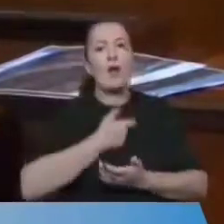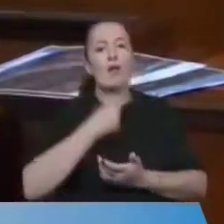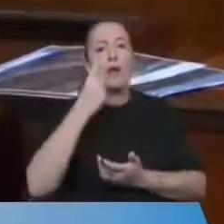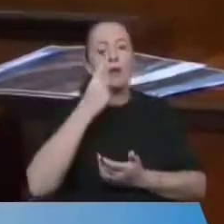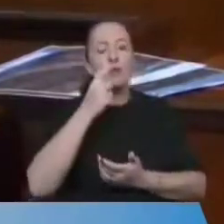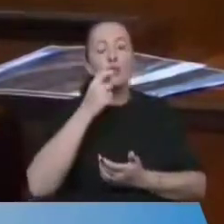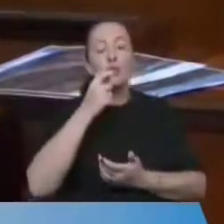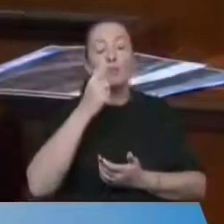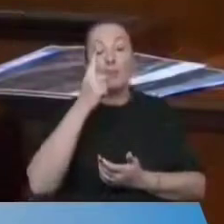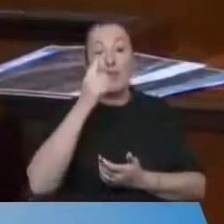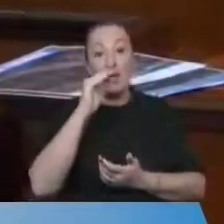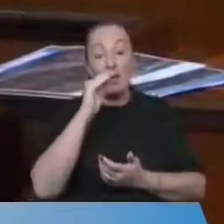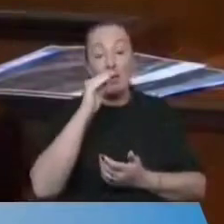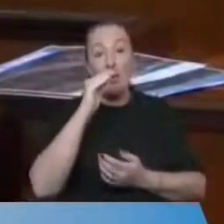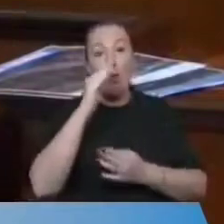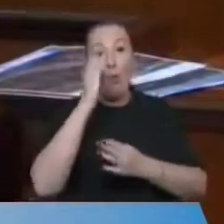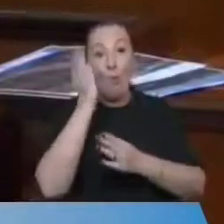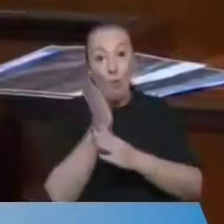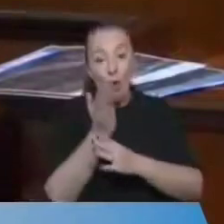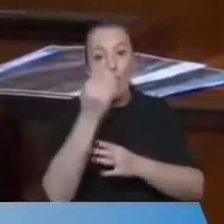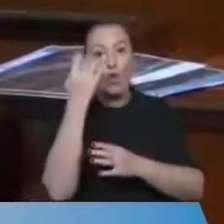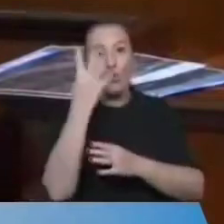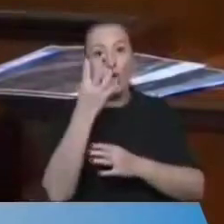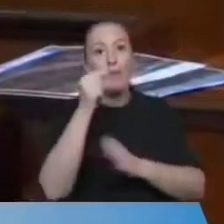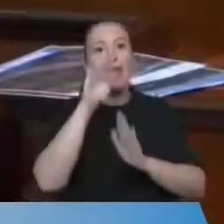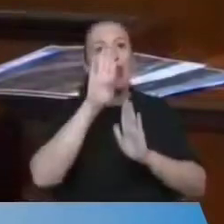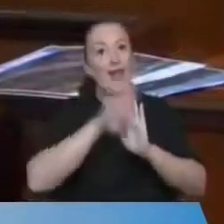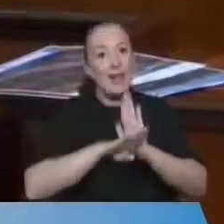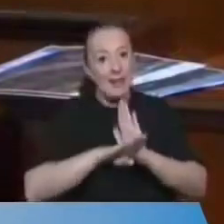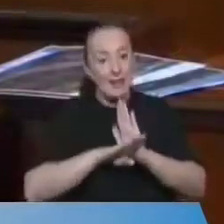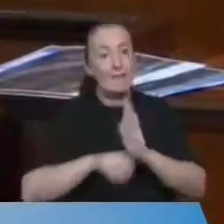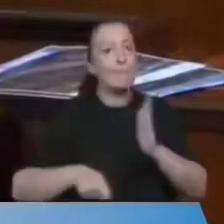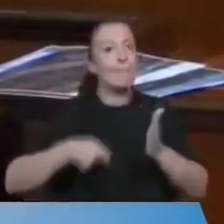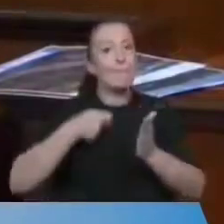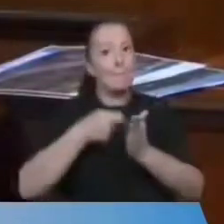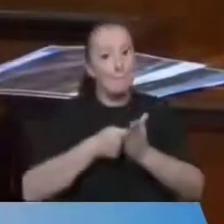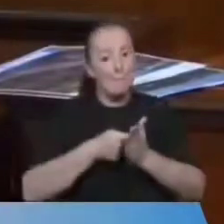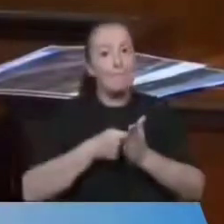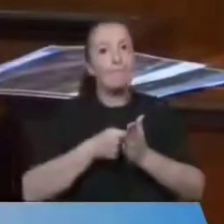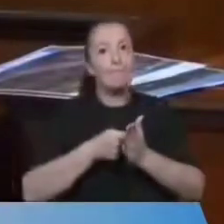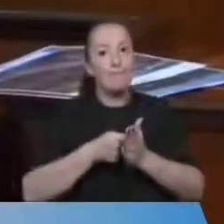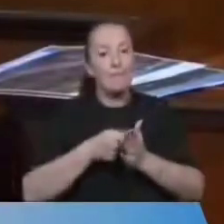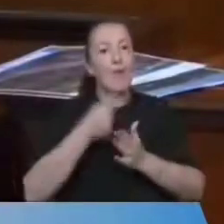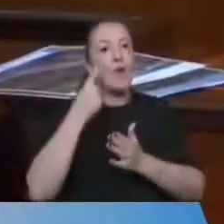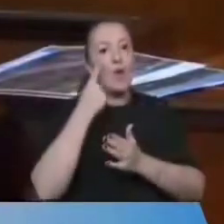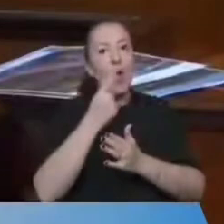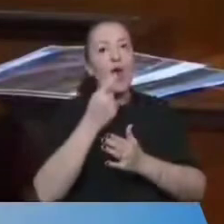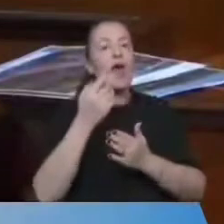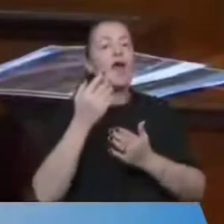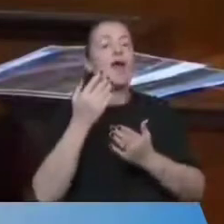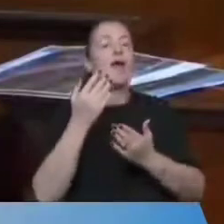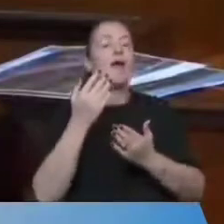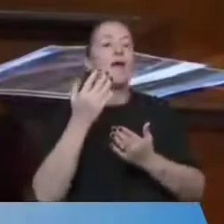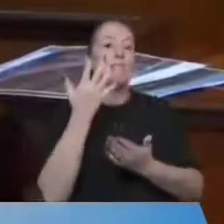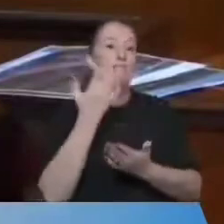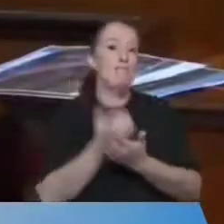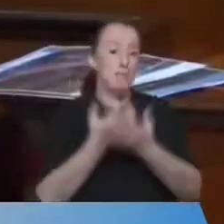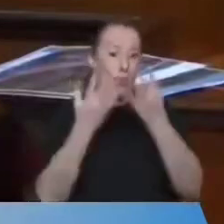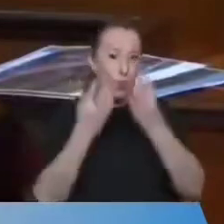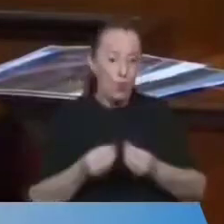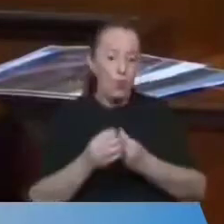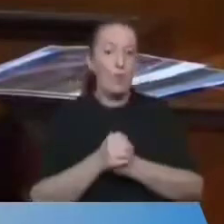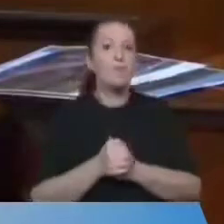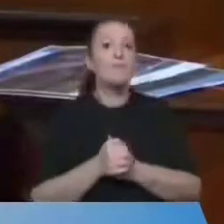bir bölü dört oranında indirimli vermek durumundasınız. Bir de basit ısıyla defter tutuluyor. Peki, şimdi